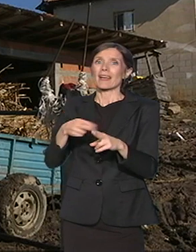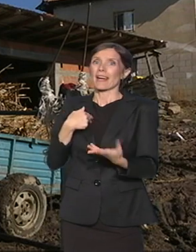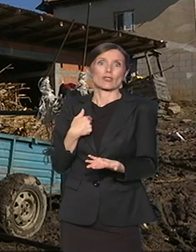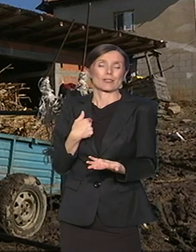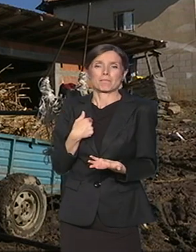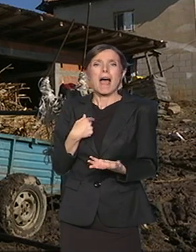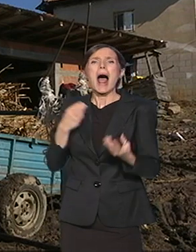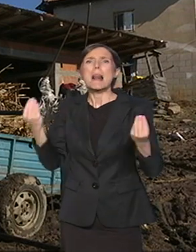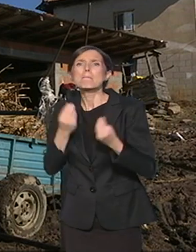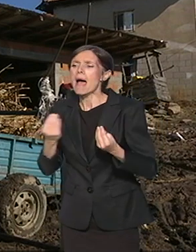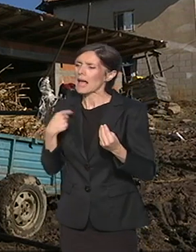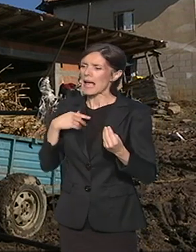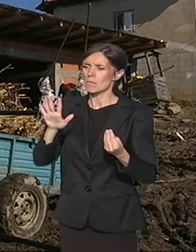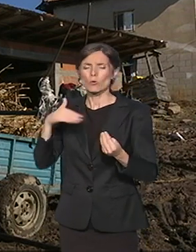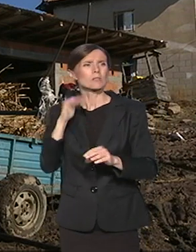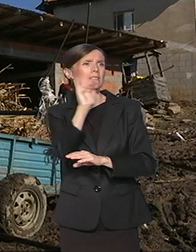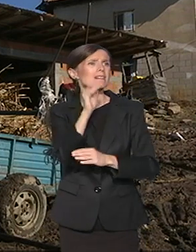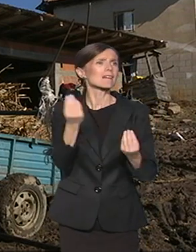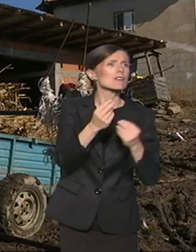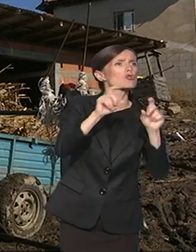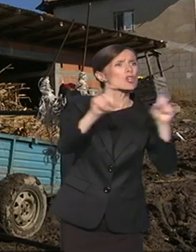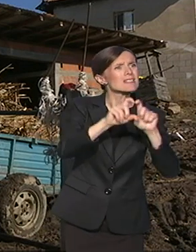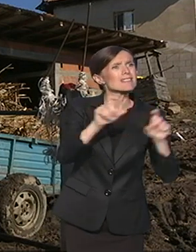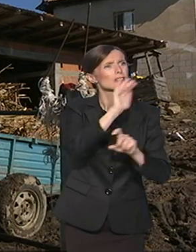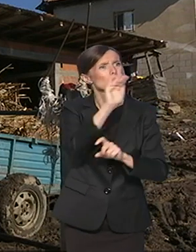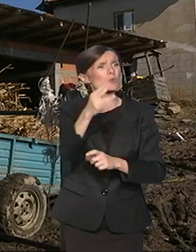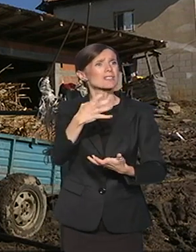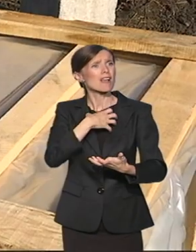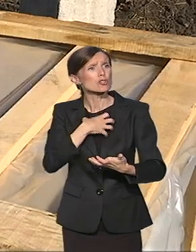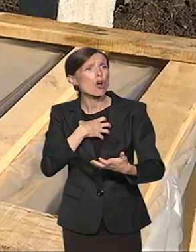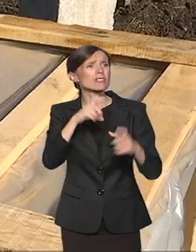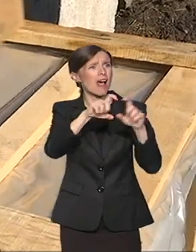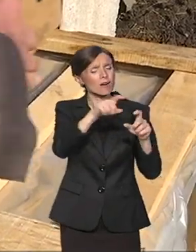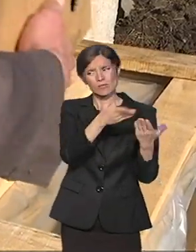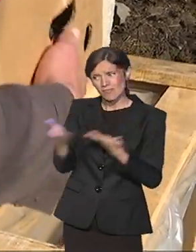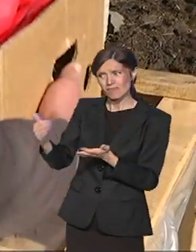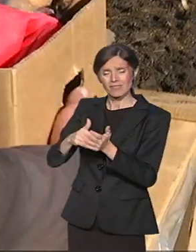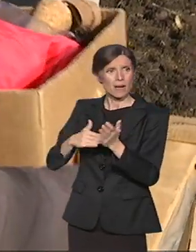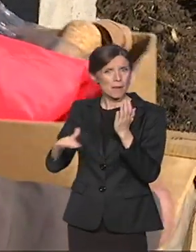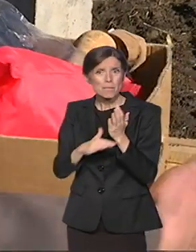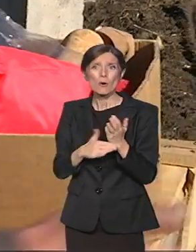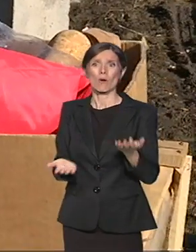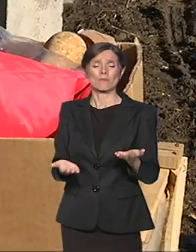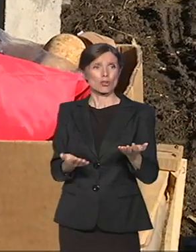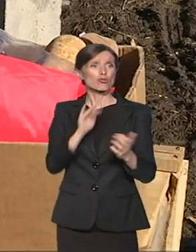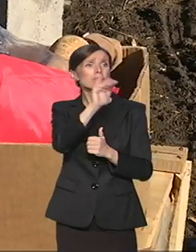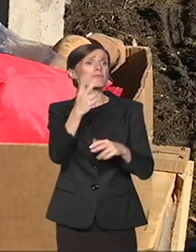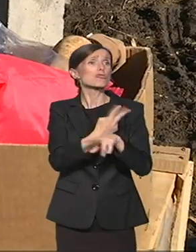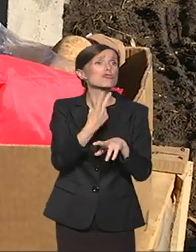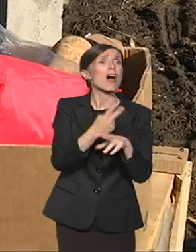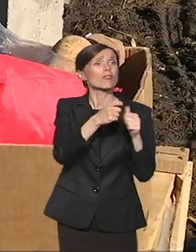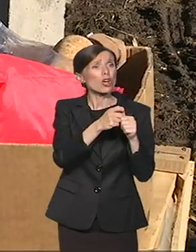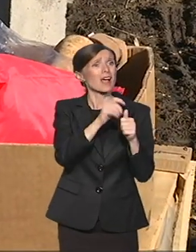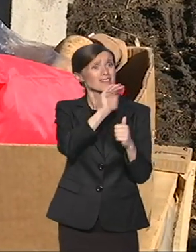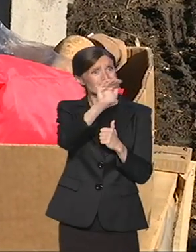da ukažemo institucijama ili socijalnim ustanovama ili državnim nekim organizacijama